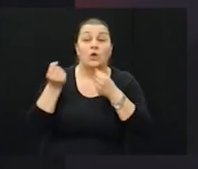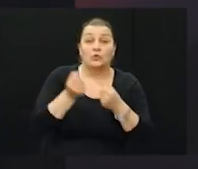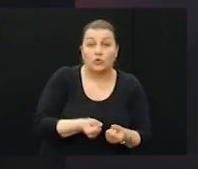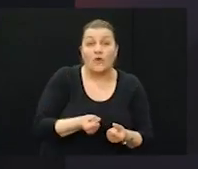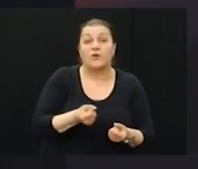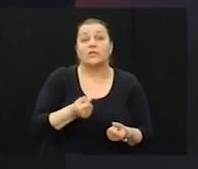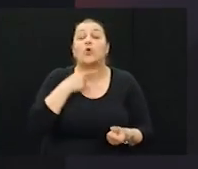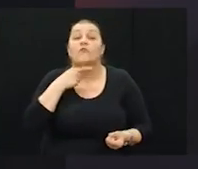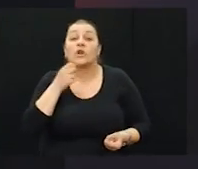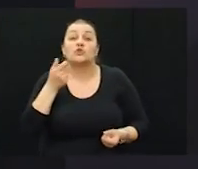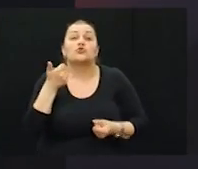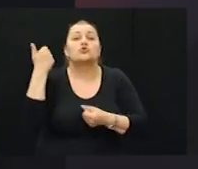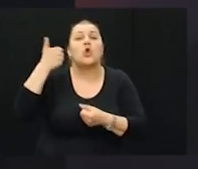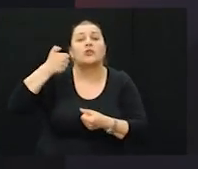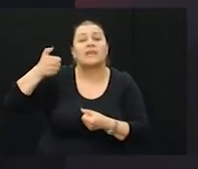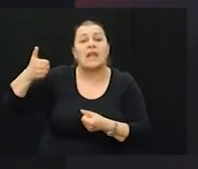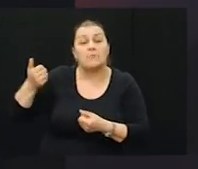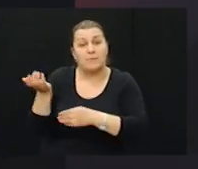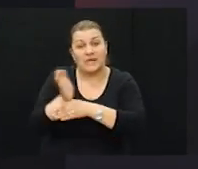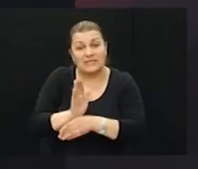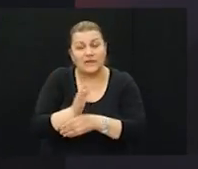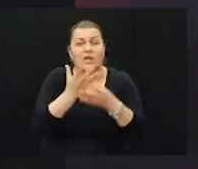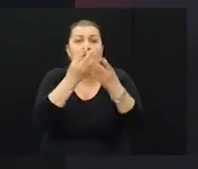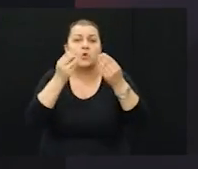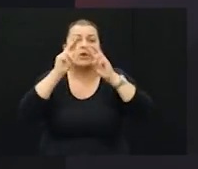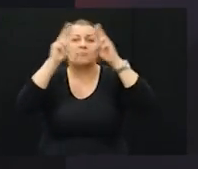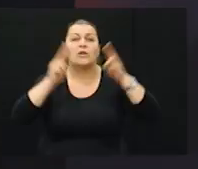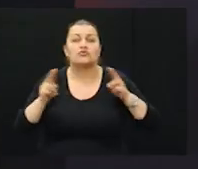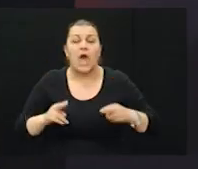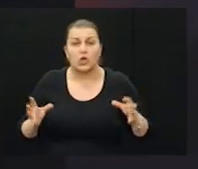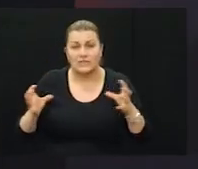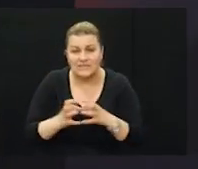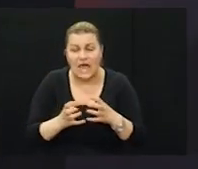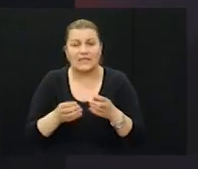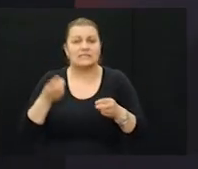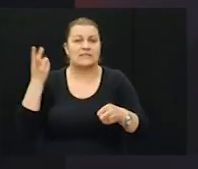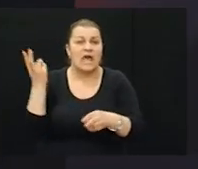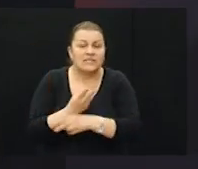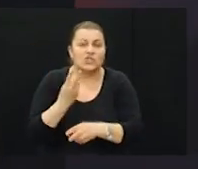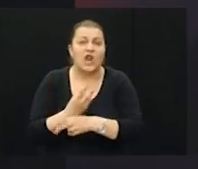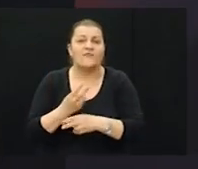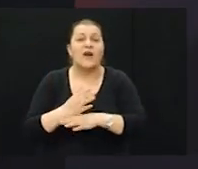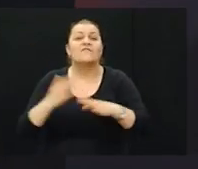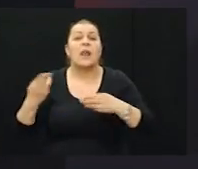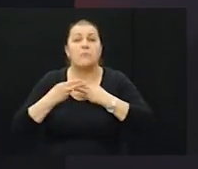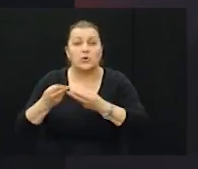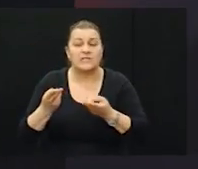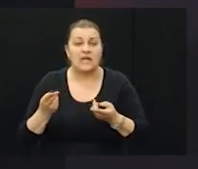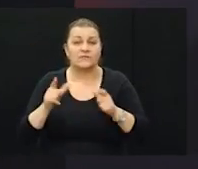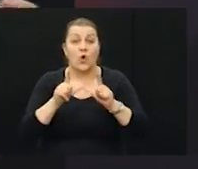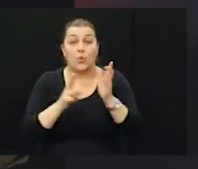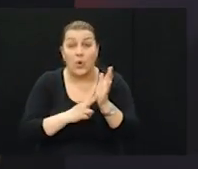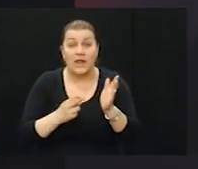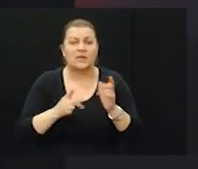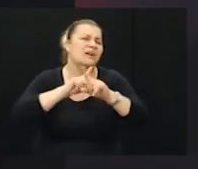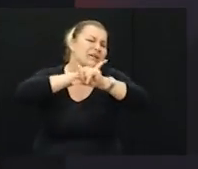govoreći o stotinama predstavnika različkih međunarodnih zajednica, država, veleposlanstava, UN